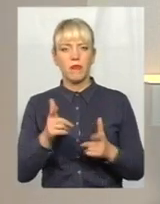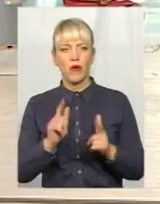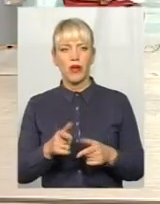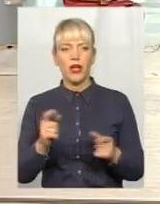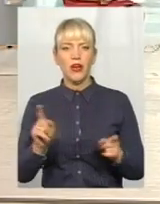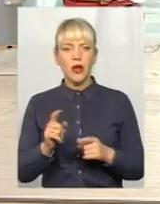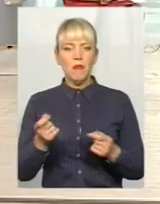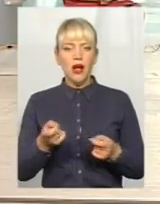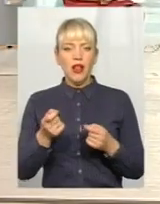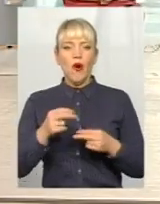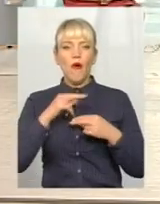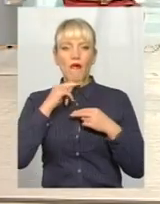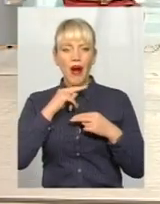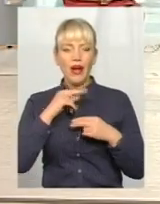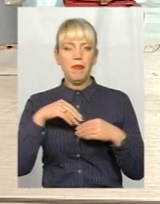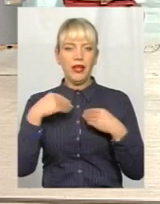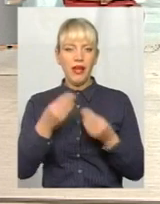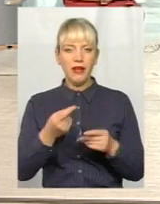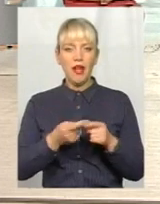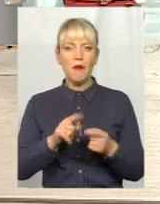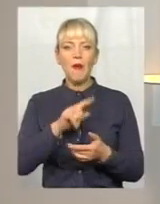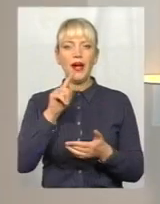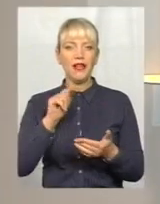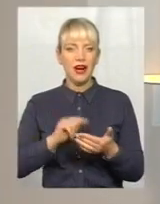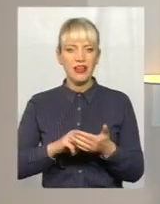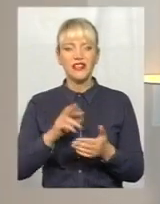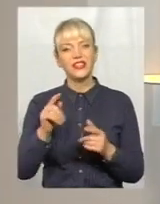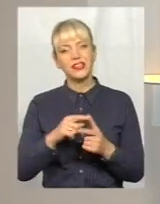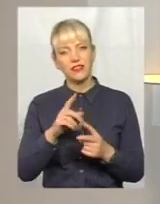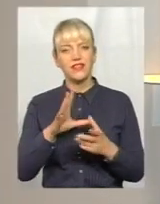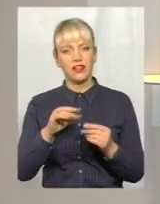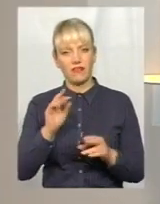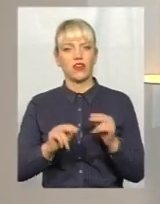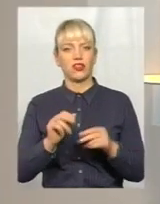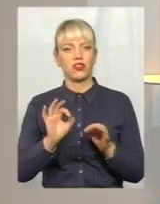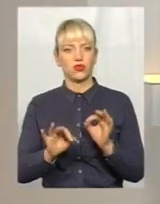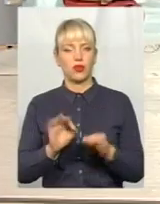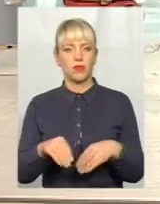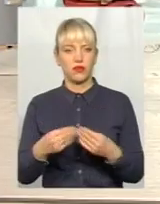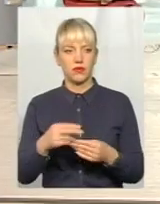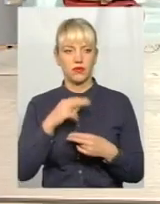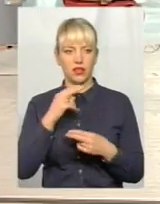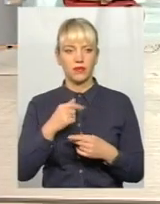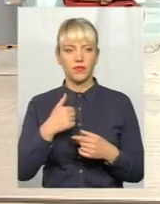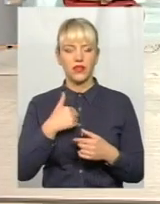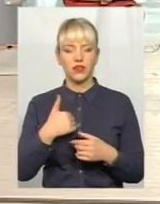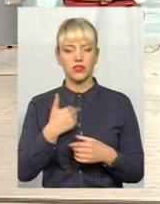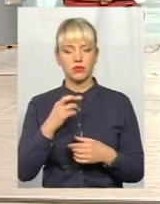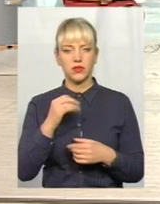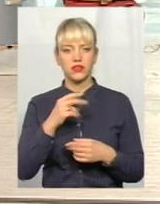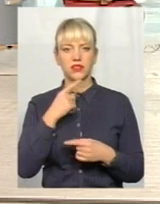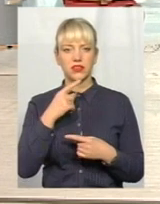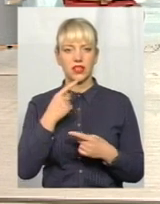уваги приділяється цьому питанню, чи все ж таки вважаєте, що достатньо? Я вважаю, я би хотів сказати, я цим питанням